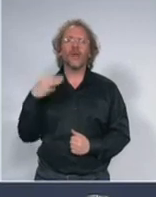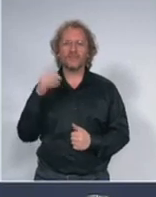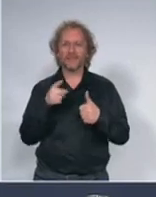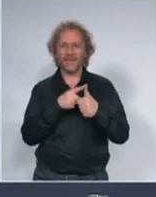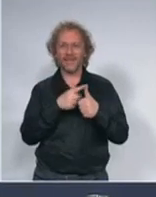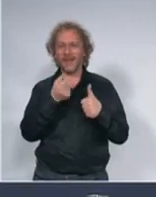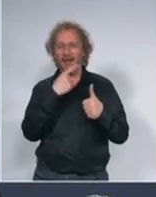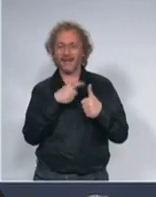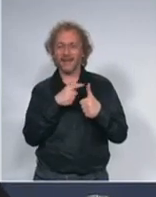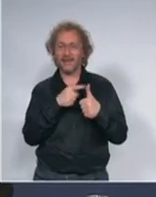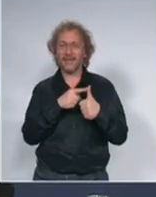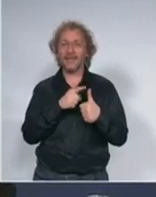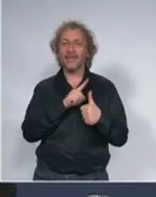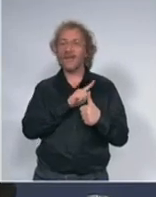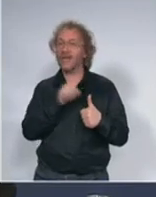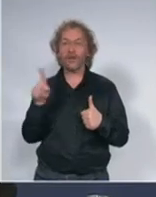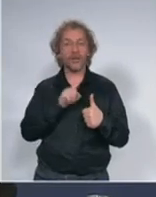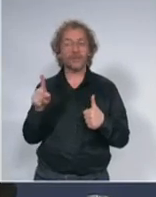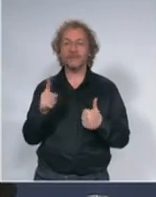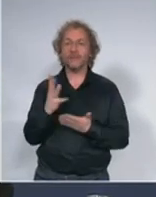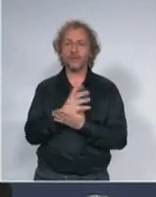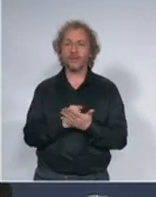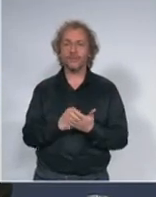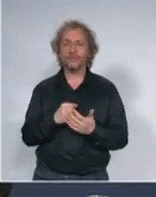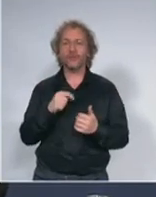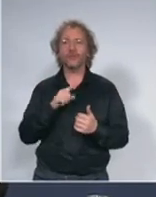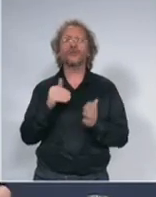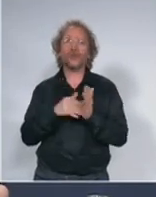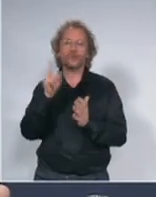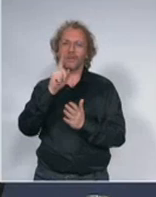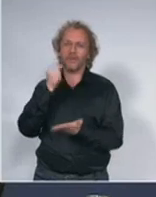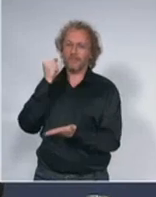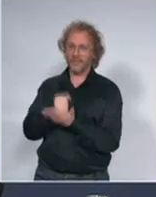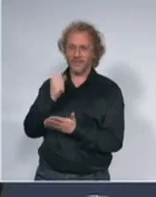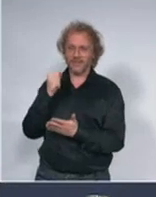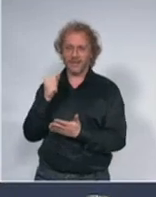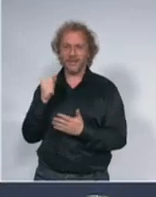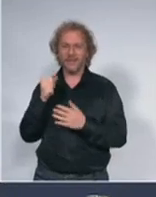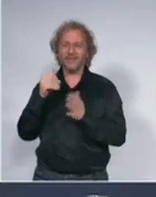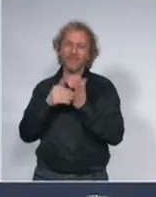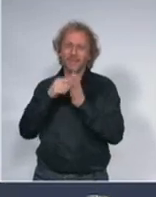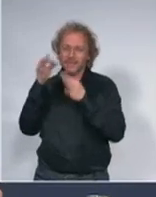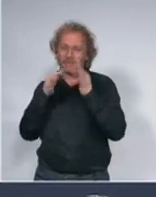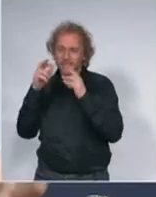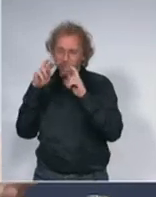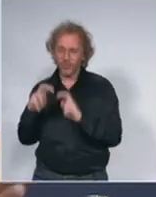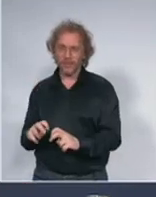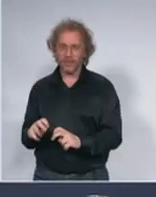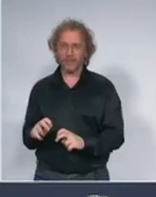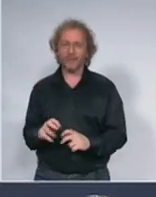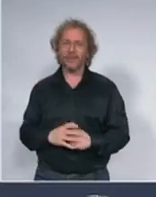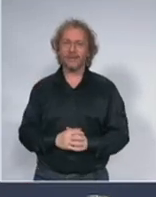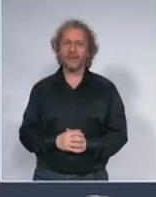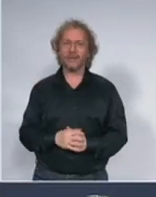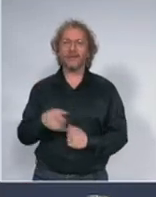ne smeje da koristi jer nije još ni registrovan ono je u fazi kliničkog ispitivanja pa ćete vi pročitati pošto možete svi da nađete na